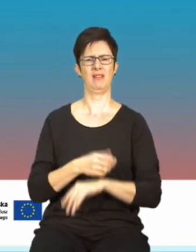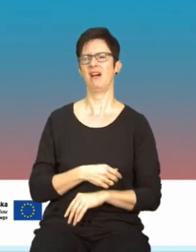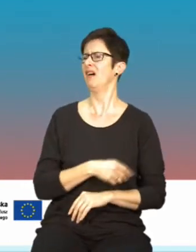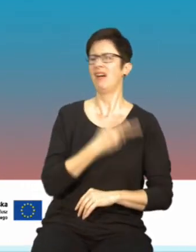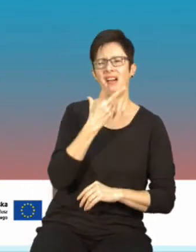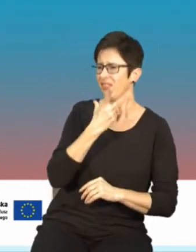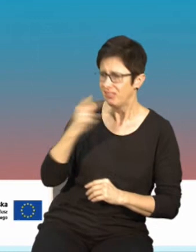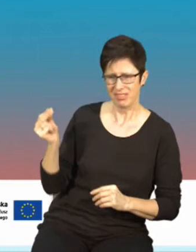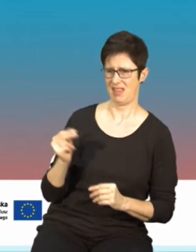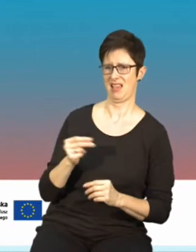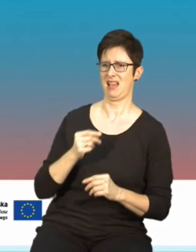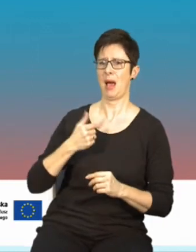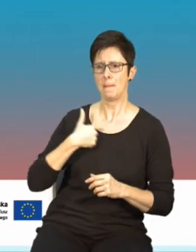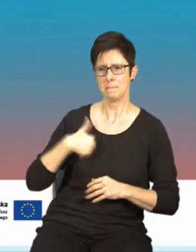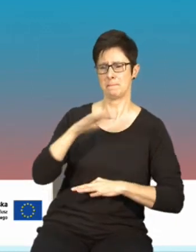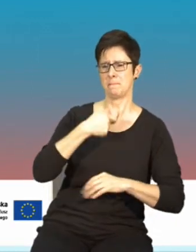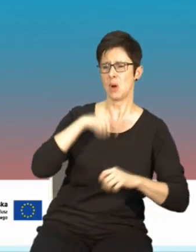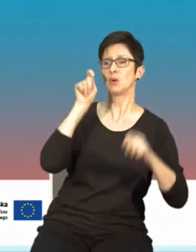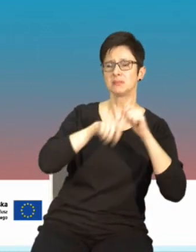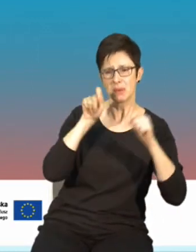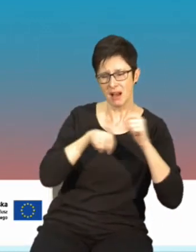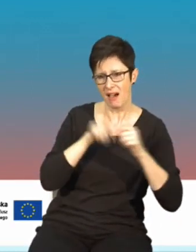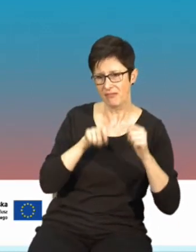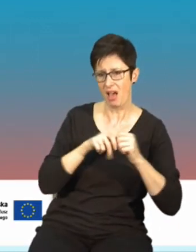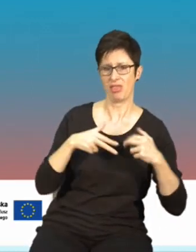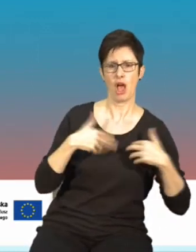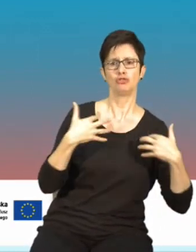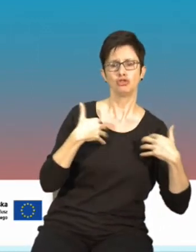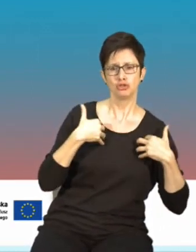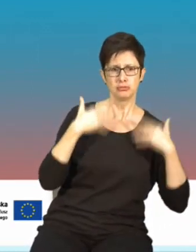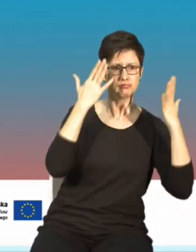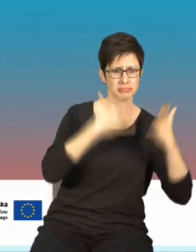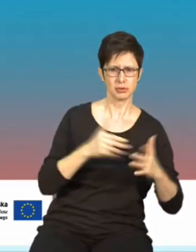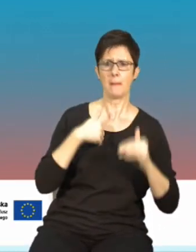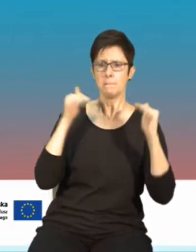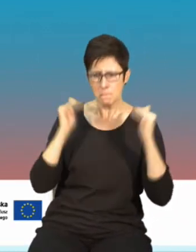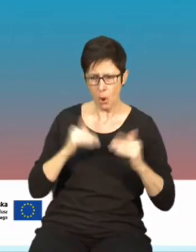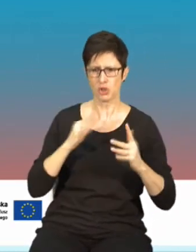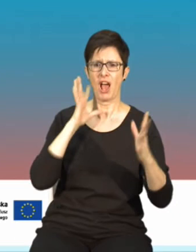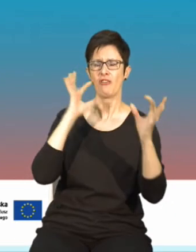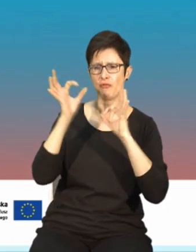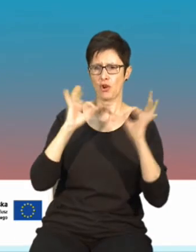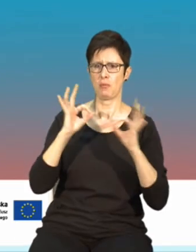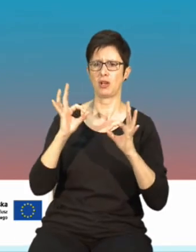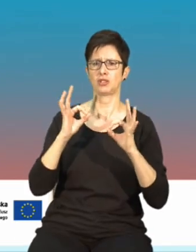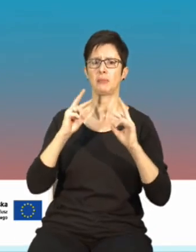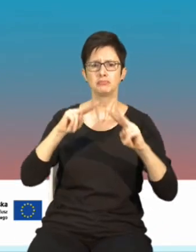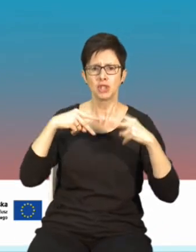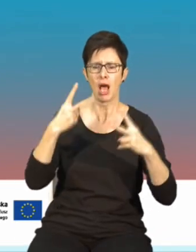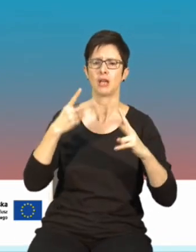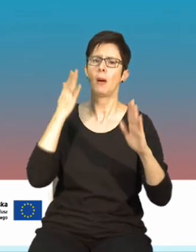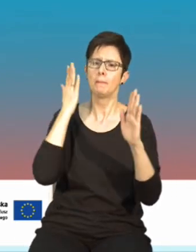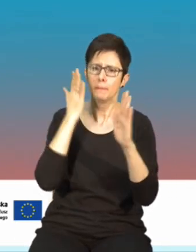jest. Natomiast sprawdziliśmy to też jakby na żywym organizmie, że da się informację naprawdę, naprawdę upraszczać